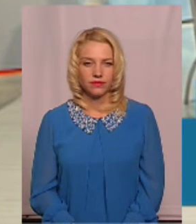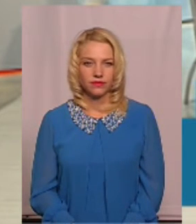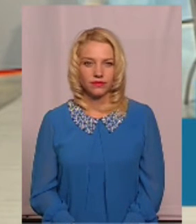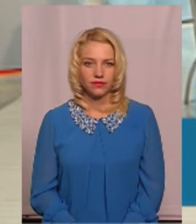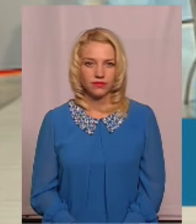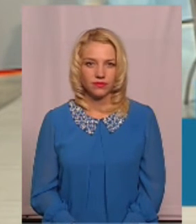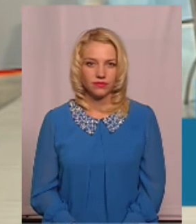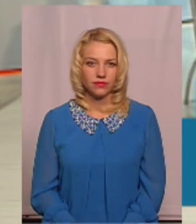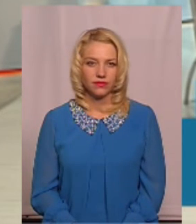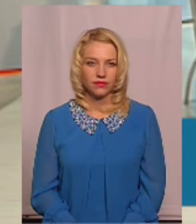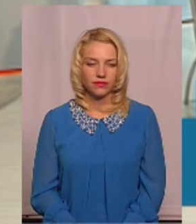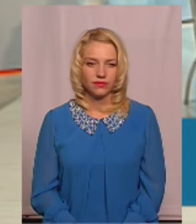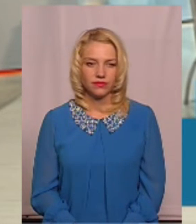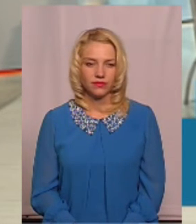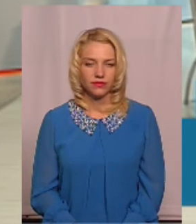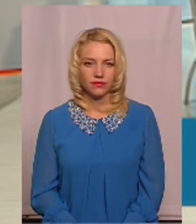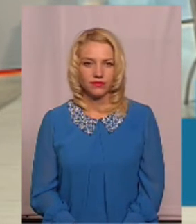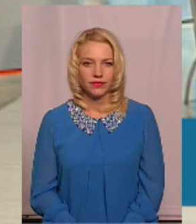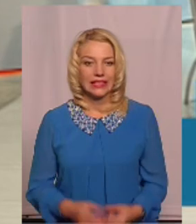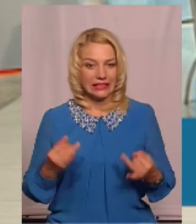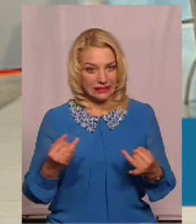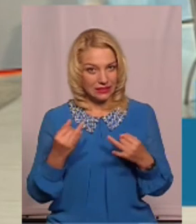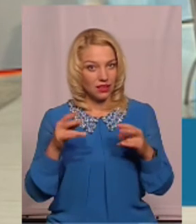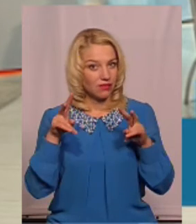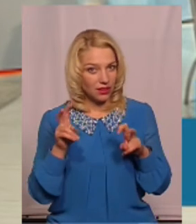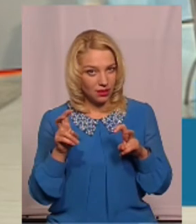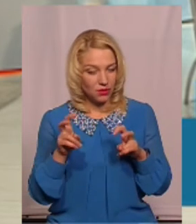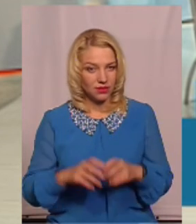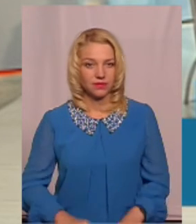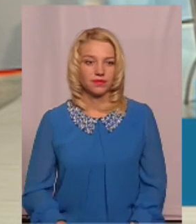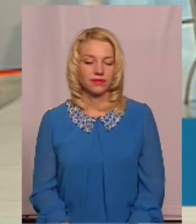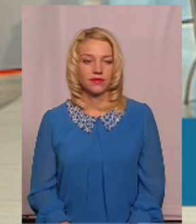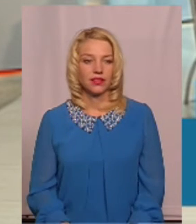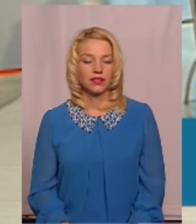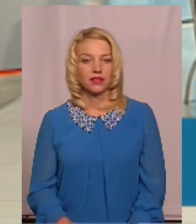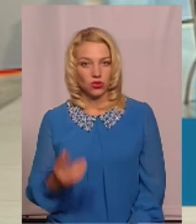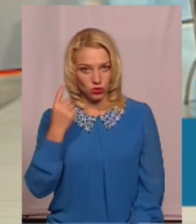Так, ми слухаємо, говоріть. цікава тема, Алло. так.